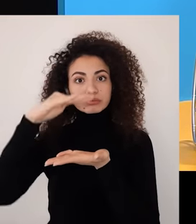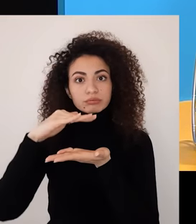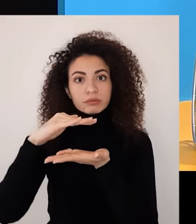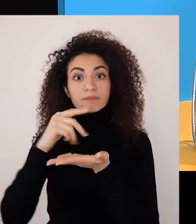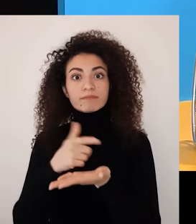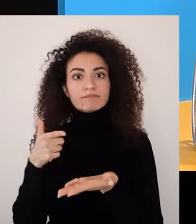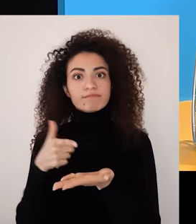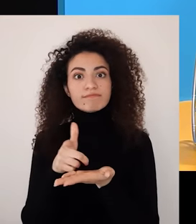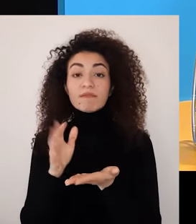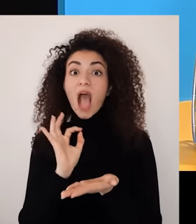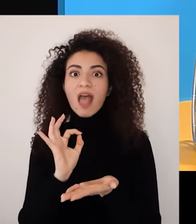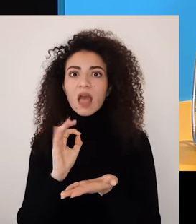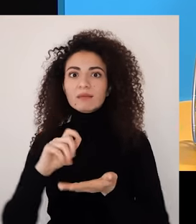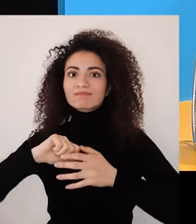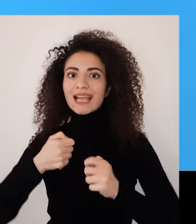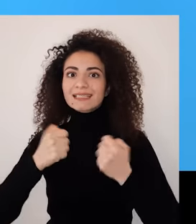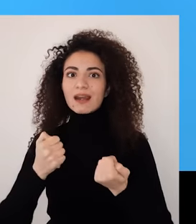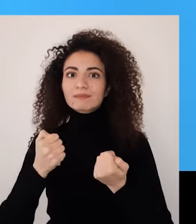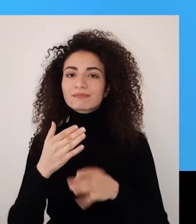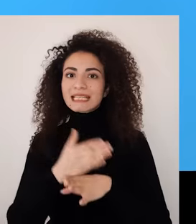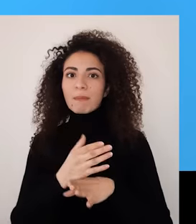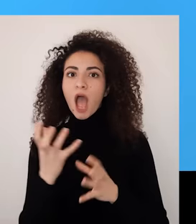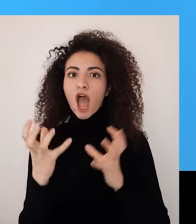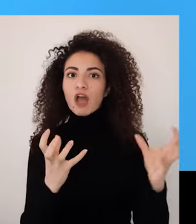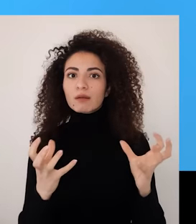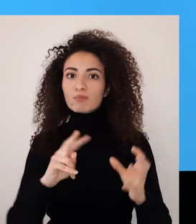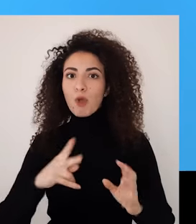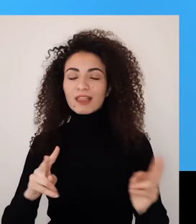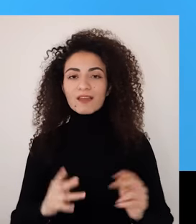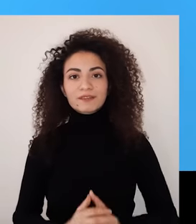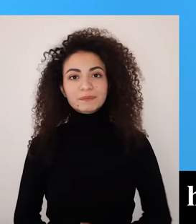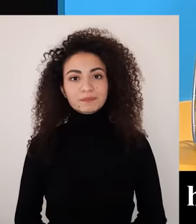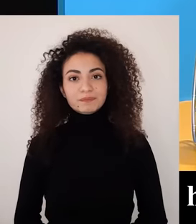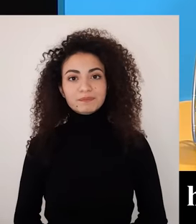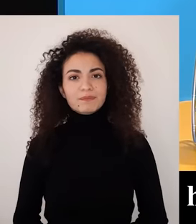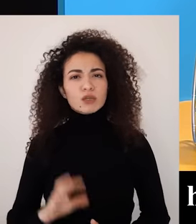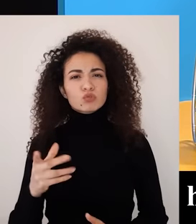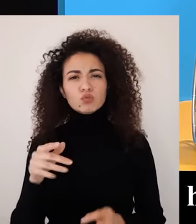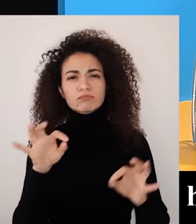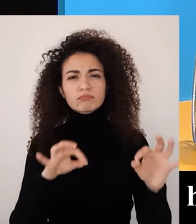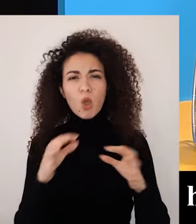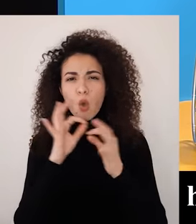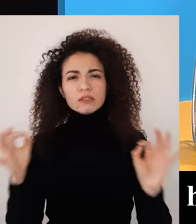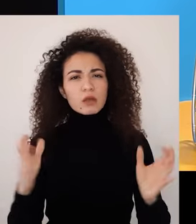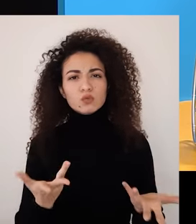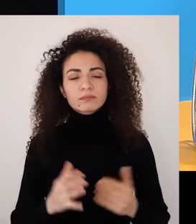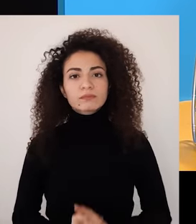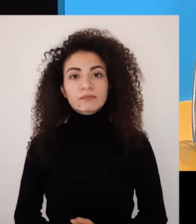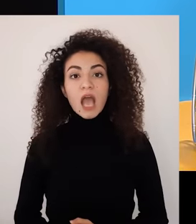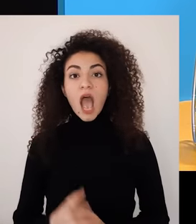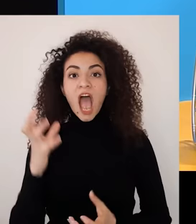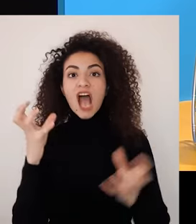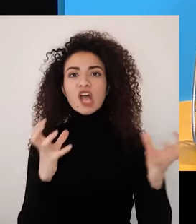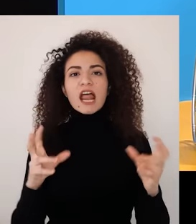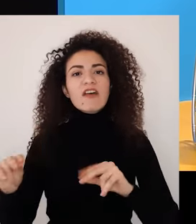طالما أن مستوى الماء مرتفع ولكن بحال انخفض مستوى الماء رح يكون بخطر تحطم الزورق نتيجة